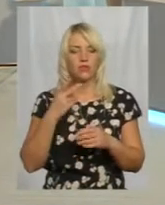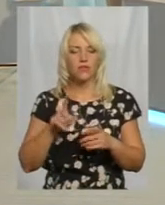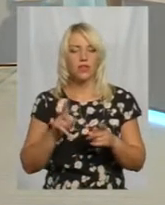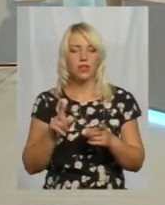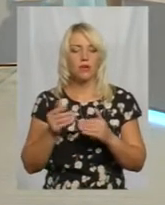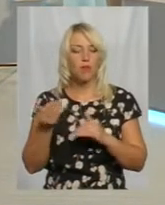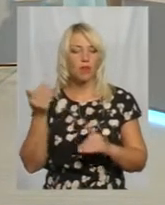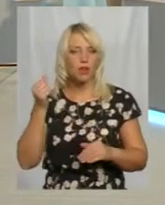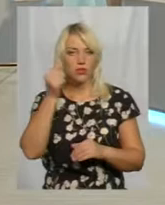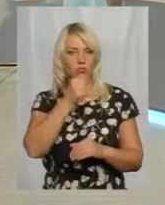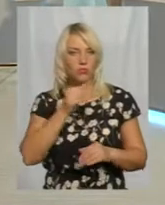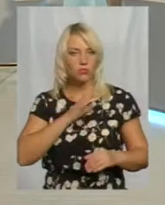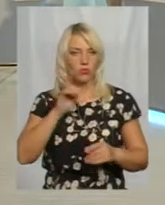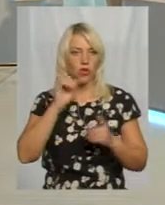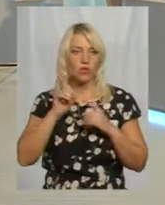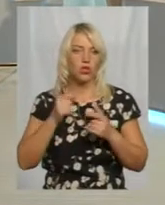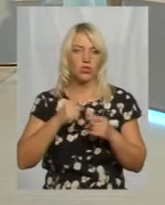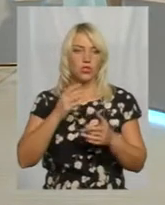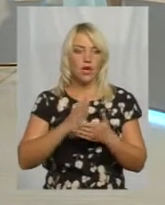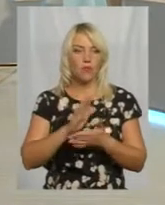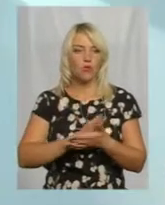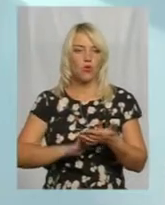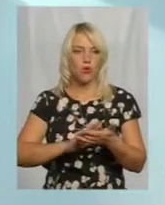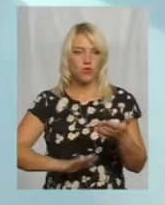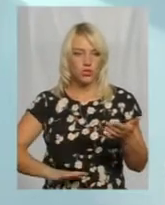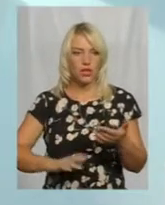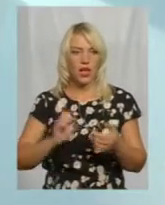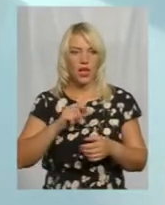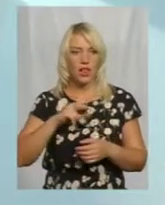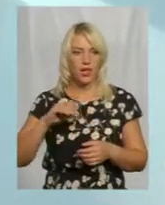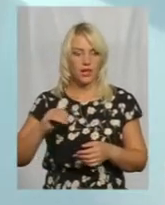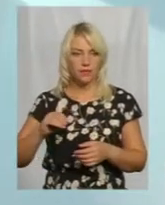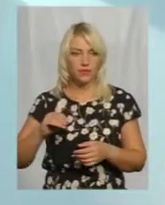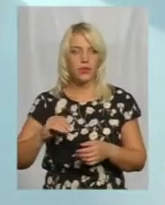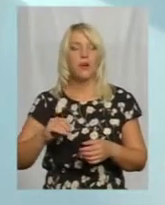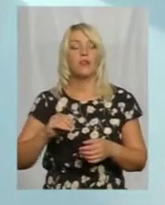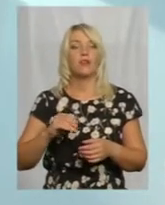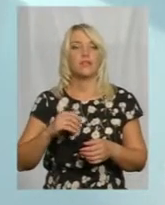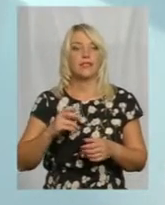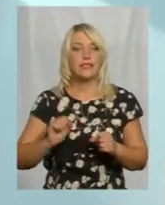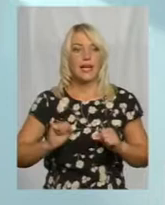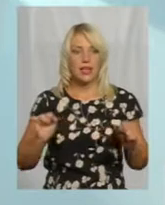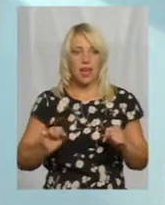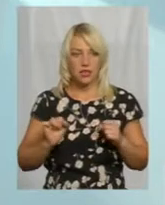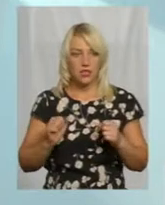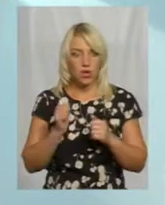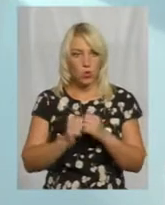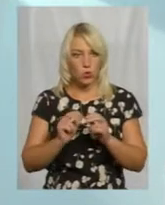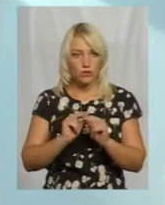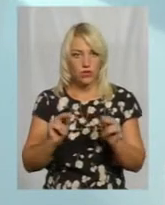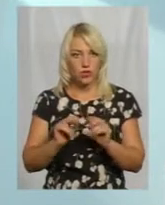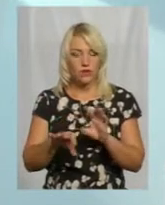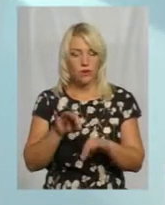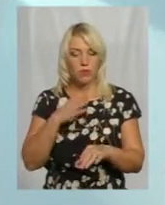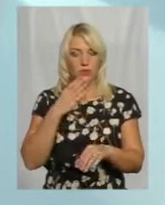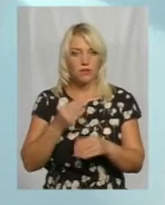які попередні були автори, чи є продовження зазначених, але в основному старалися кожен вчитель вибрати свій